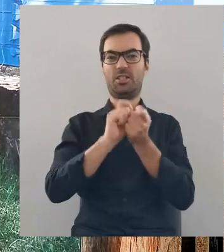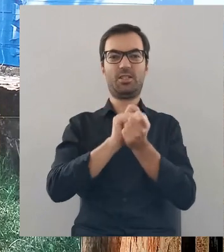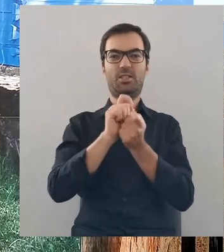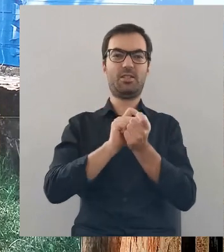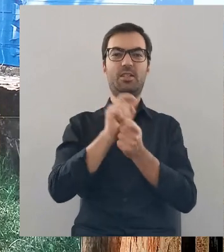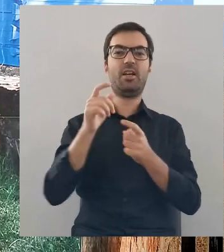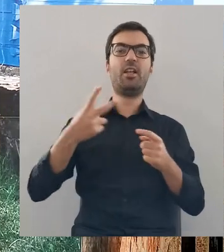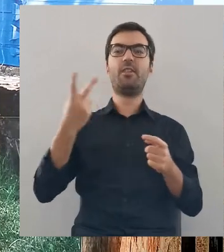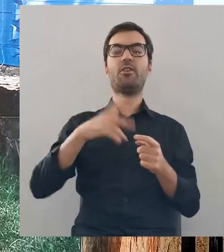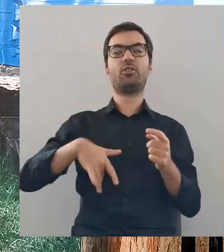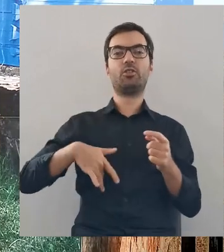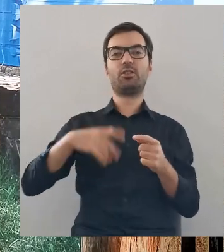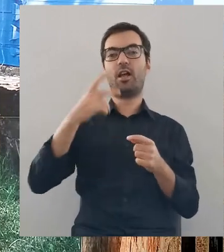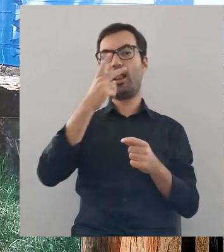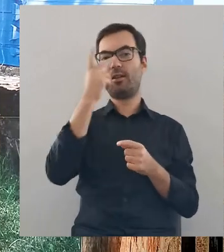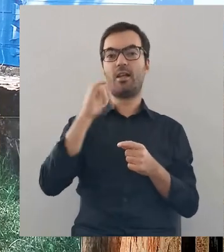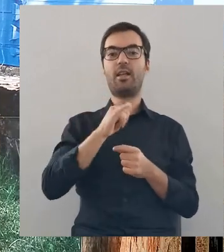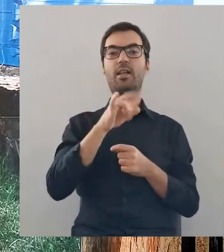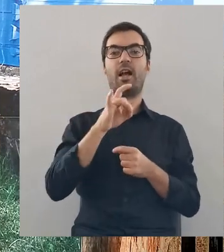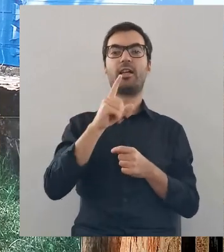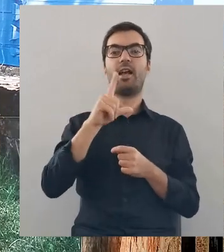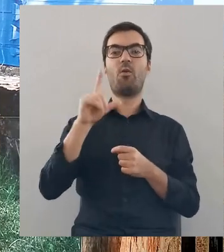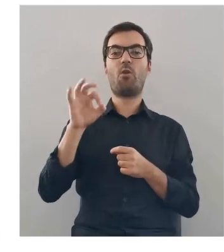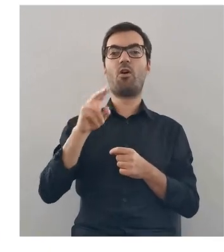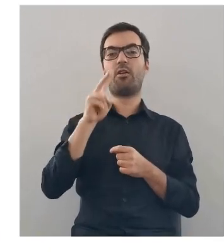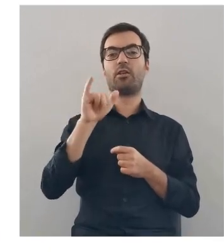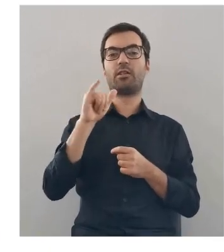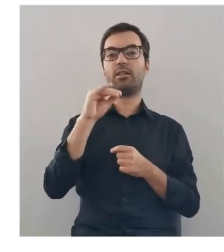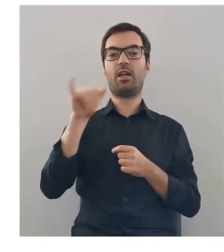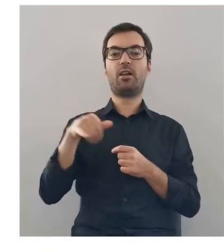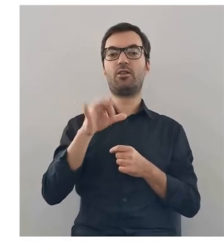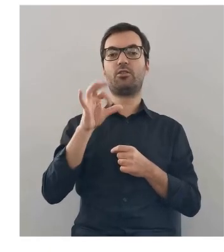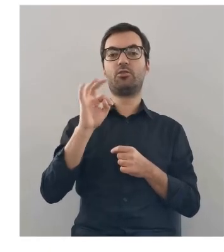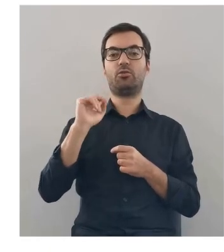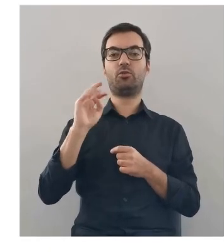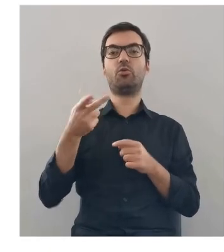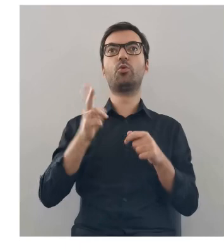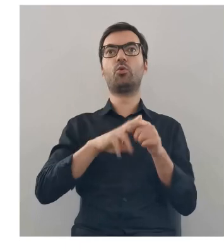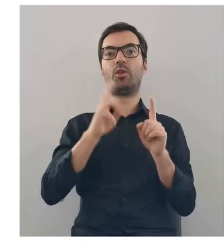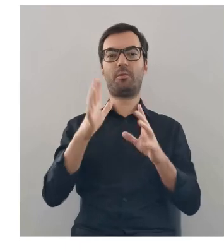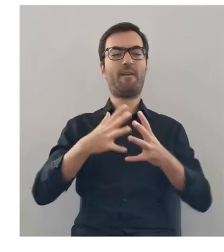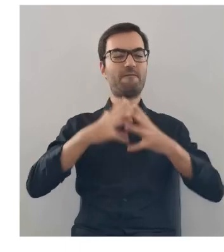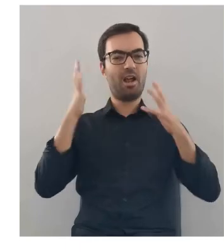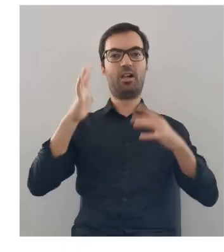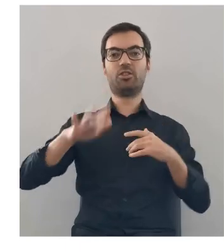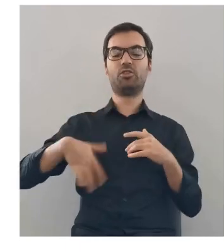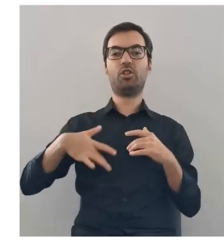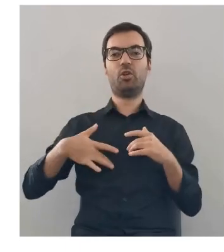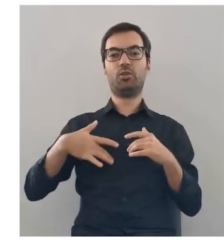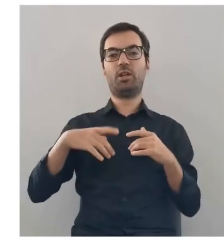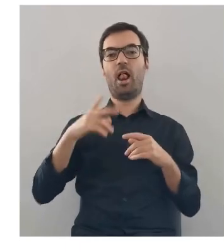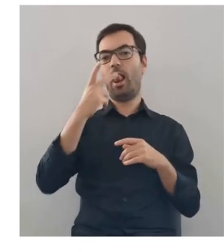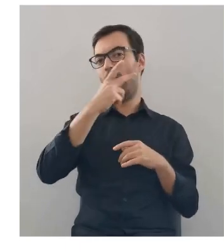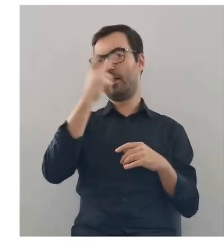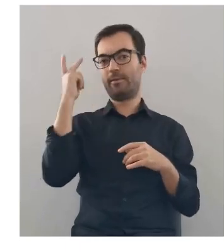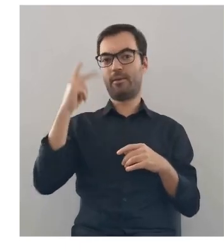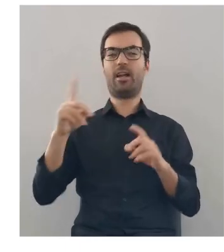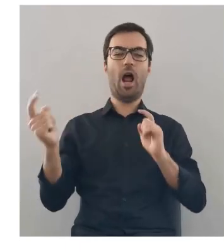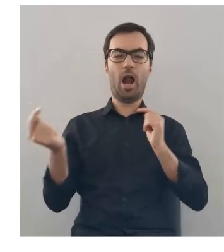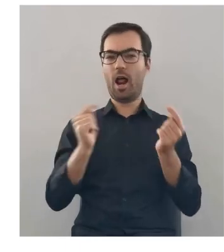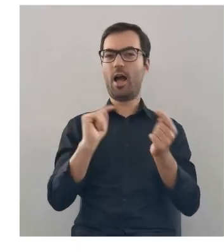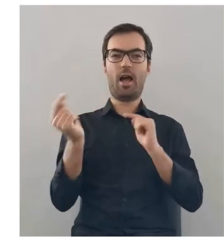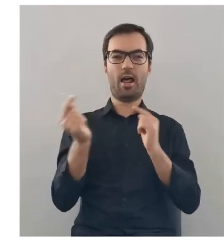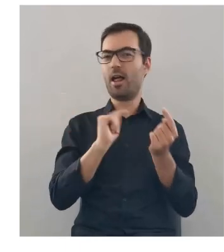kłócili się dwaj książęta litewscy, Jagiełło i Kiejstut. Oto, który z nich ma być wielkim księciem litewskim. Tak się